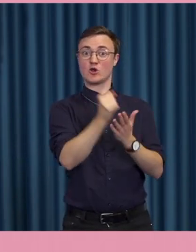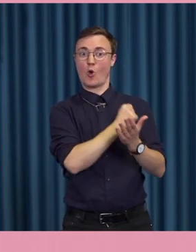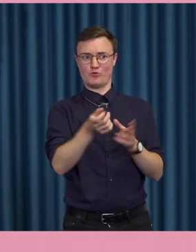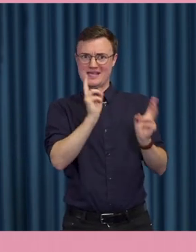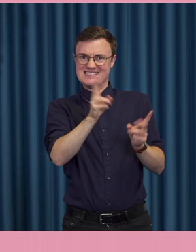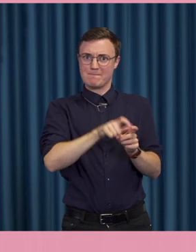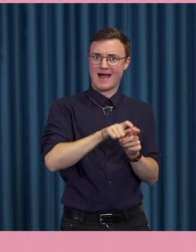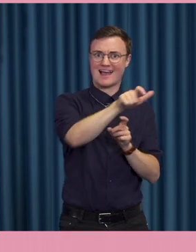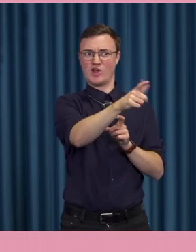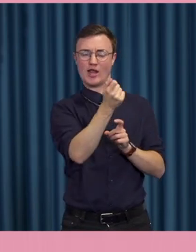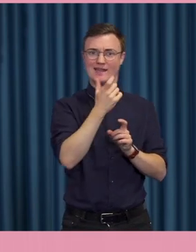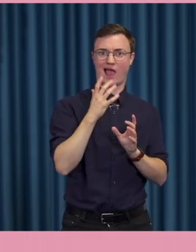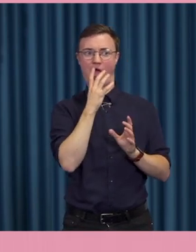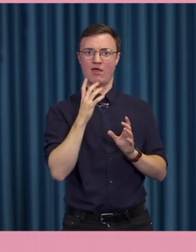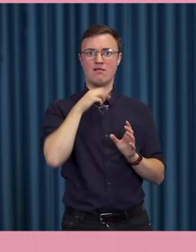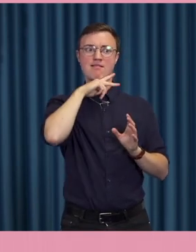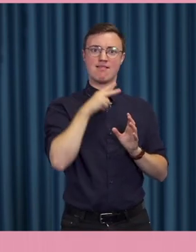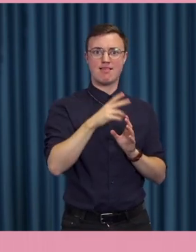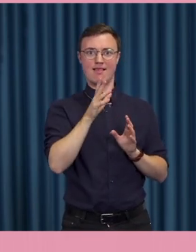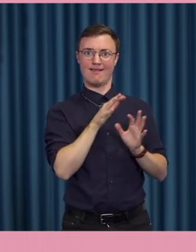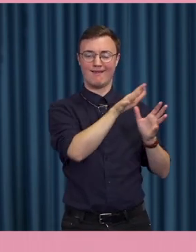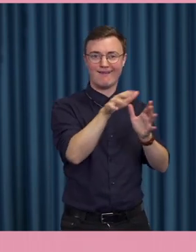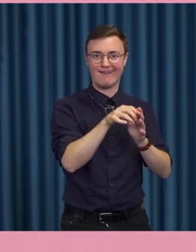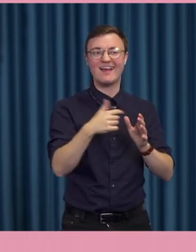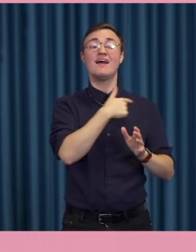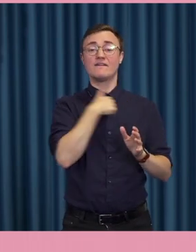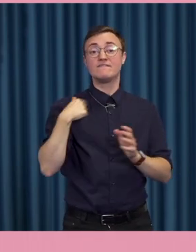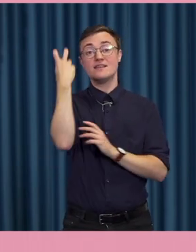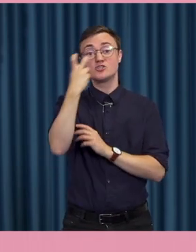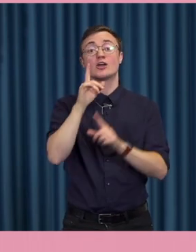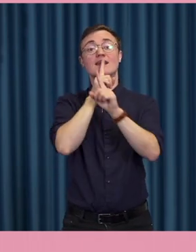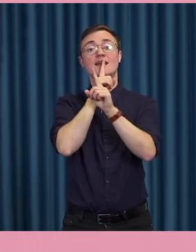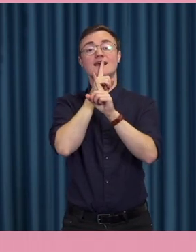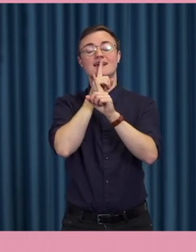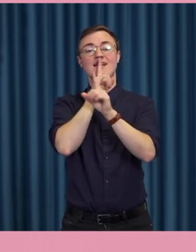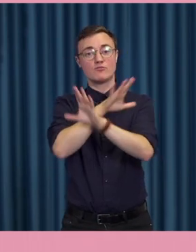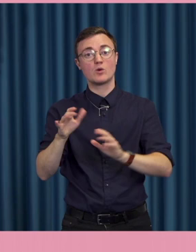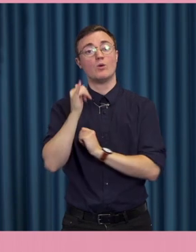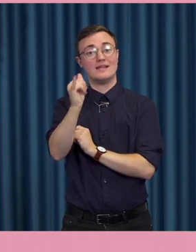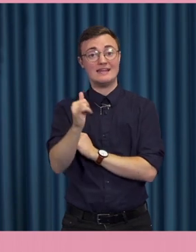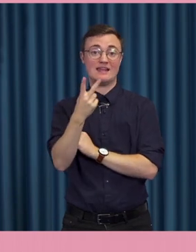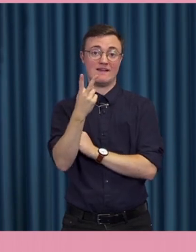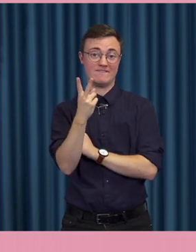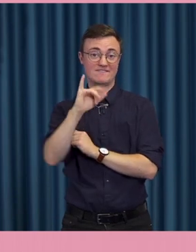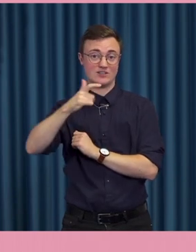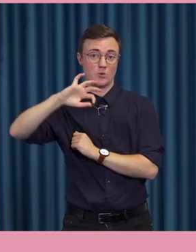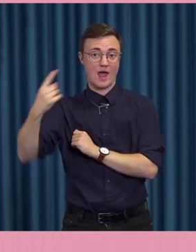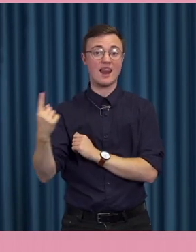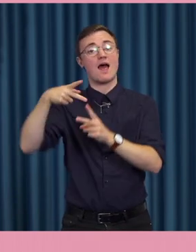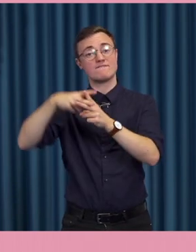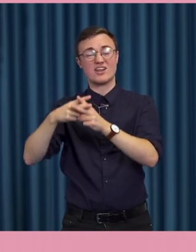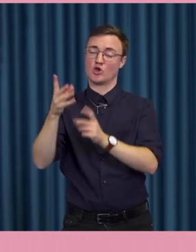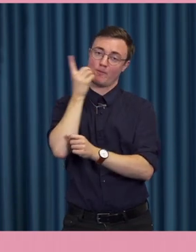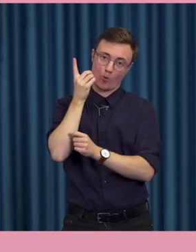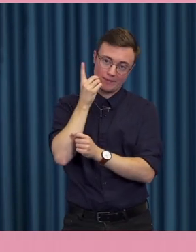men ändå på något sätt. Vi söker vår information via våra virtuella verktyg. I här fallet mobiltelefonen väldigt mycket. Vi lämnar